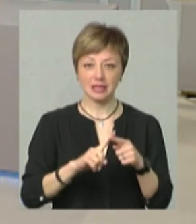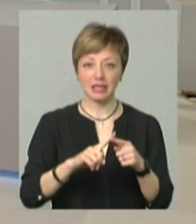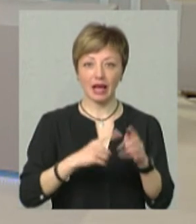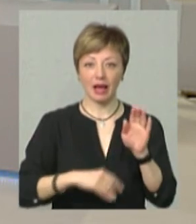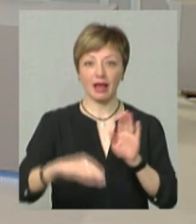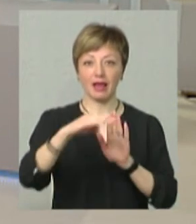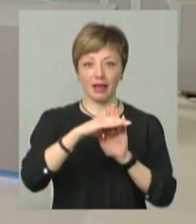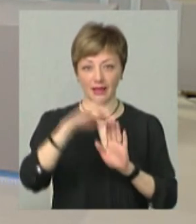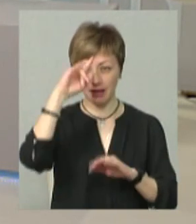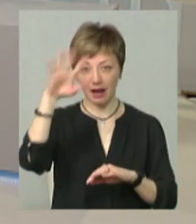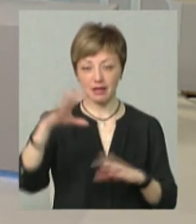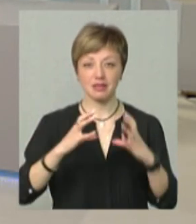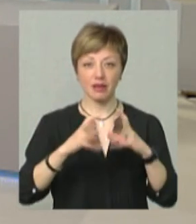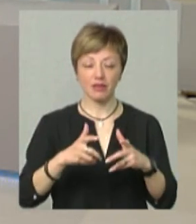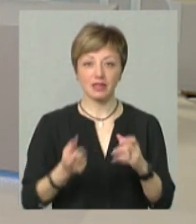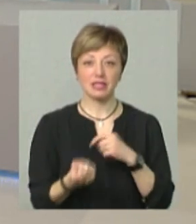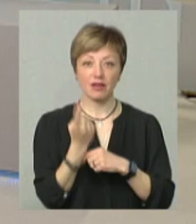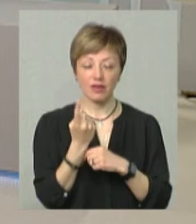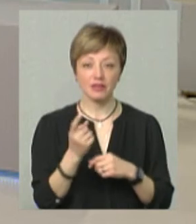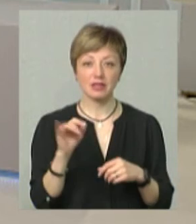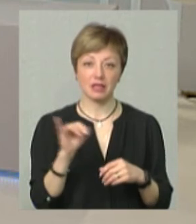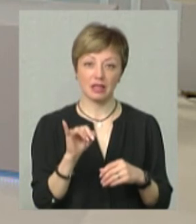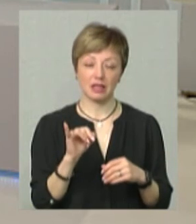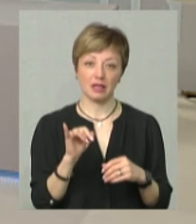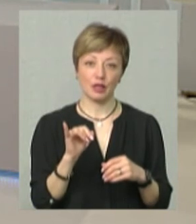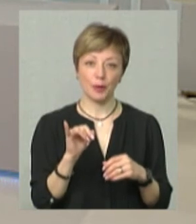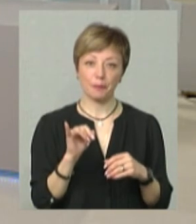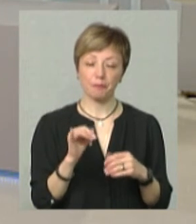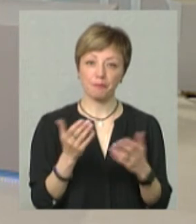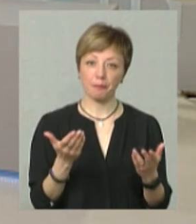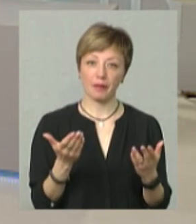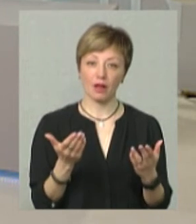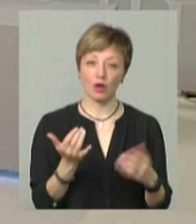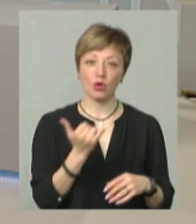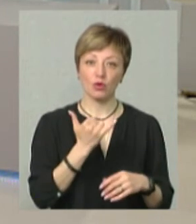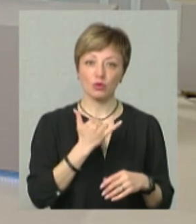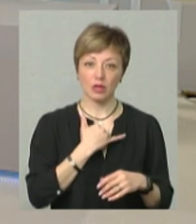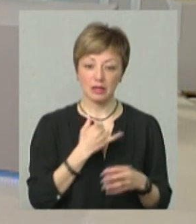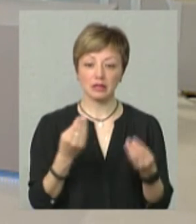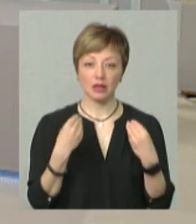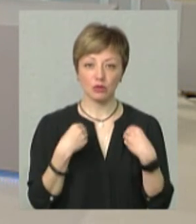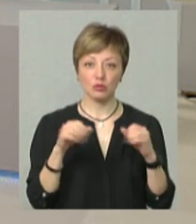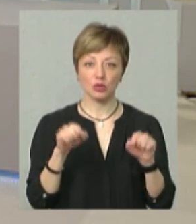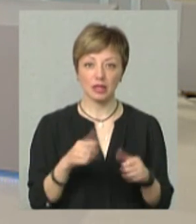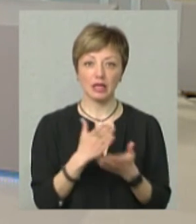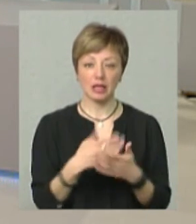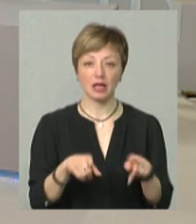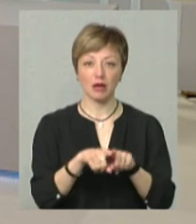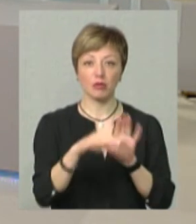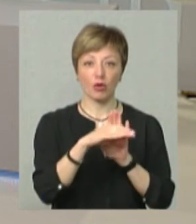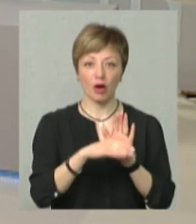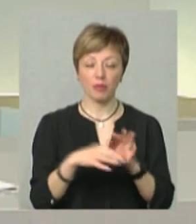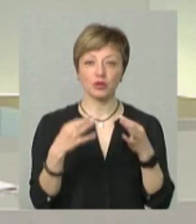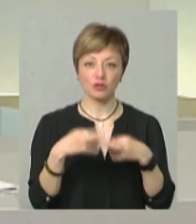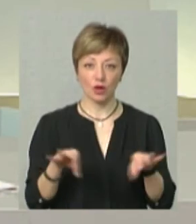'явився у світі, і в нас даються можливості, є такі програми, які